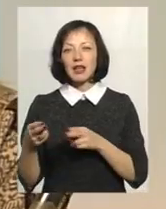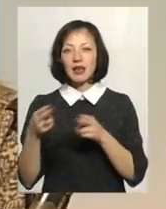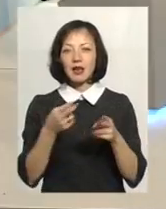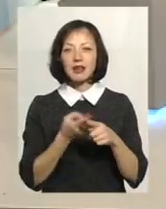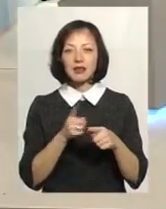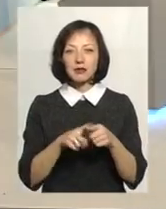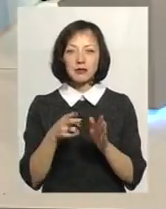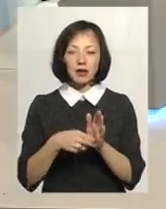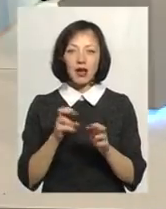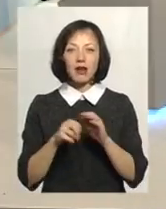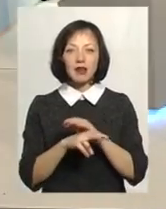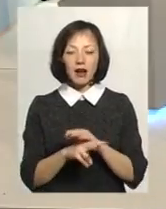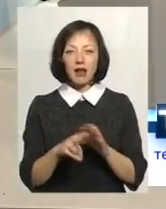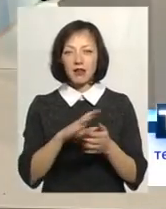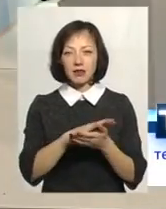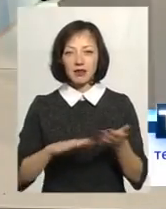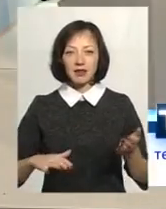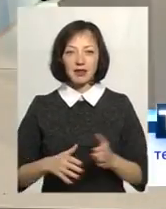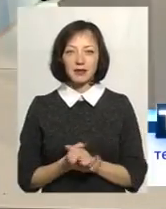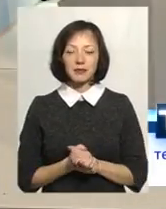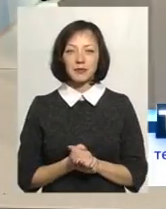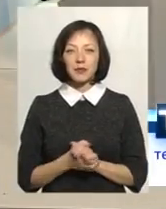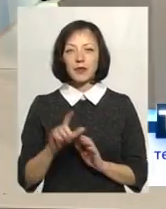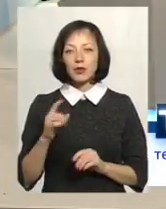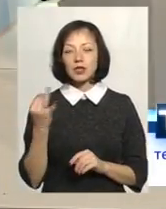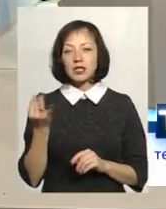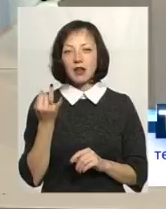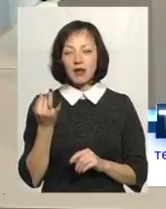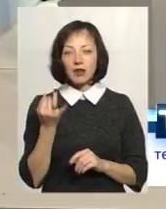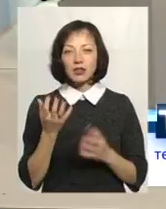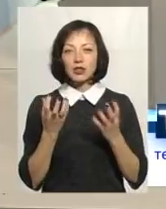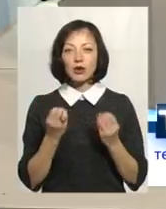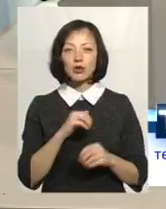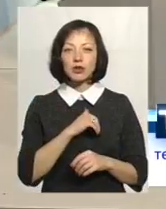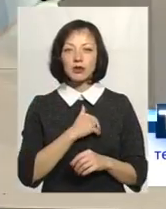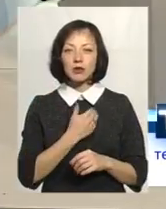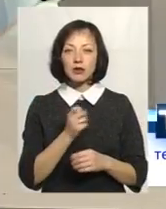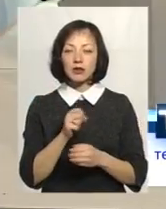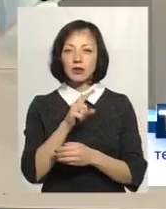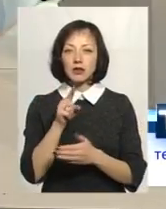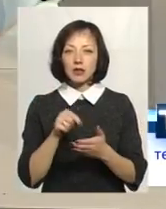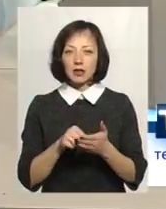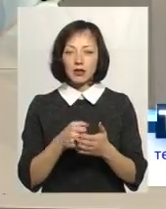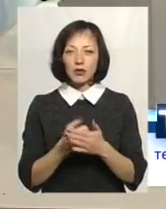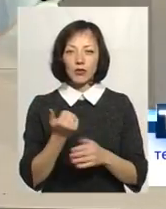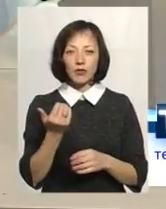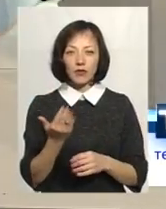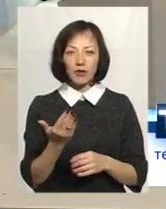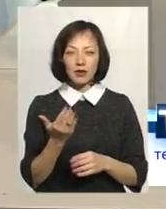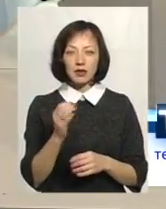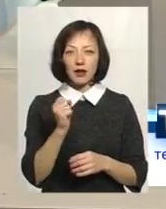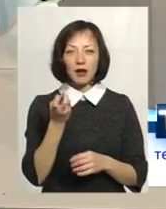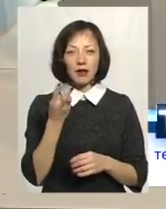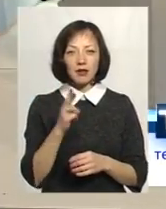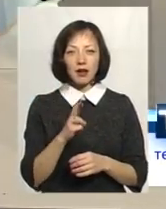товарняком, як вона тікала. Дуже цікаво. А ще хотіла, в мене таке до Ані питання. Ань, ми